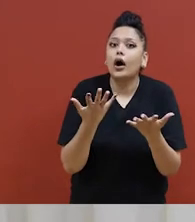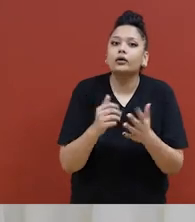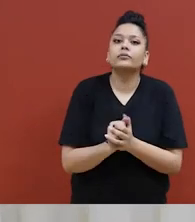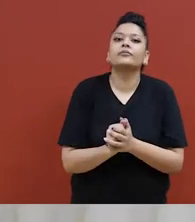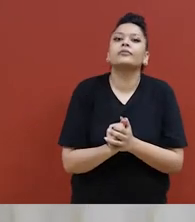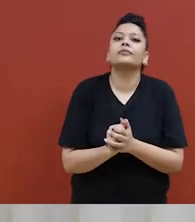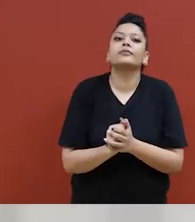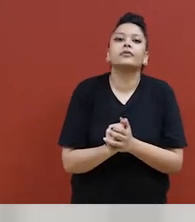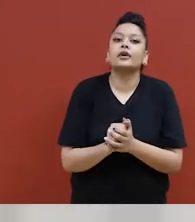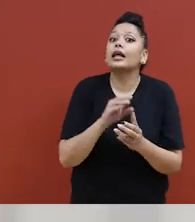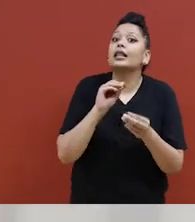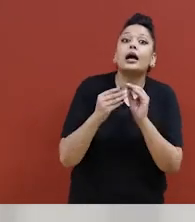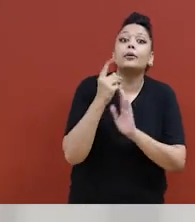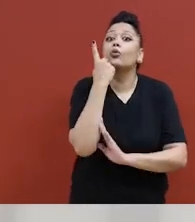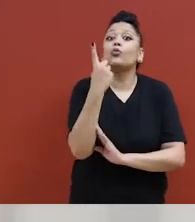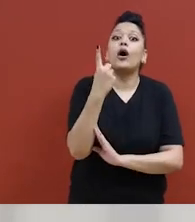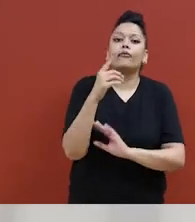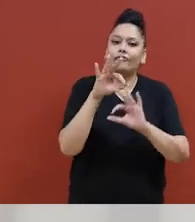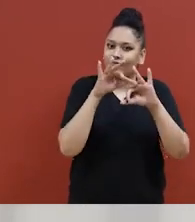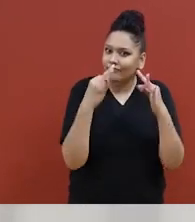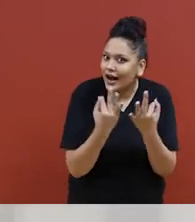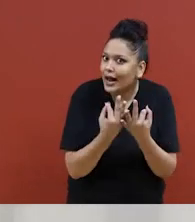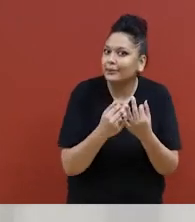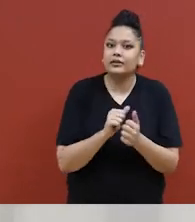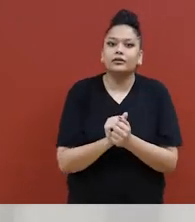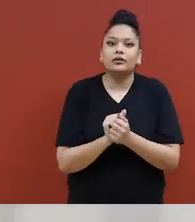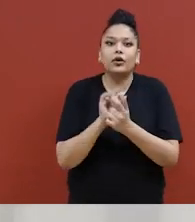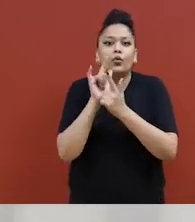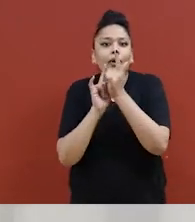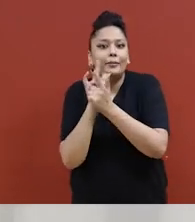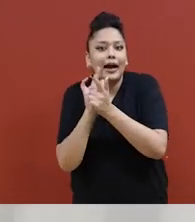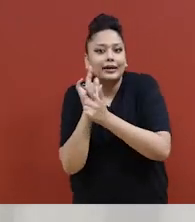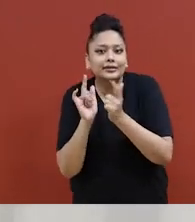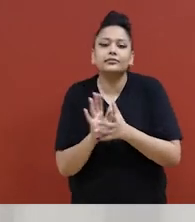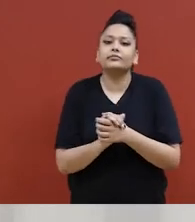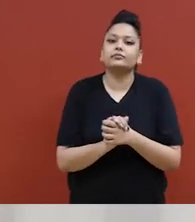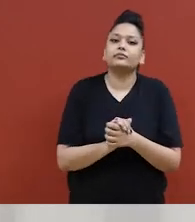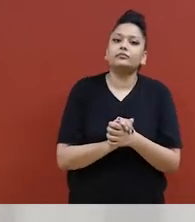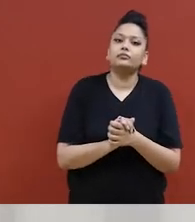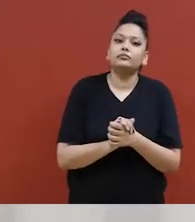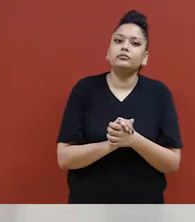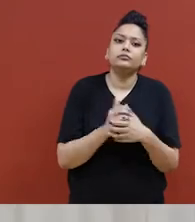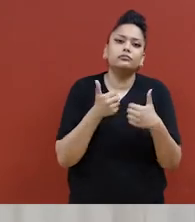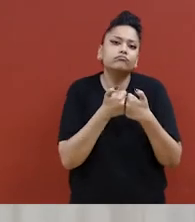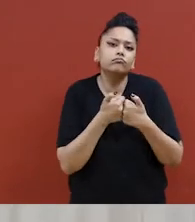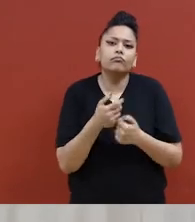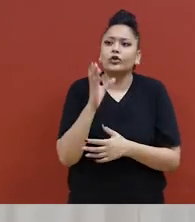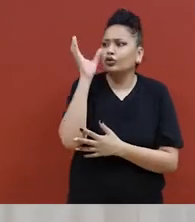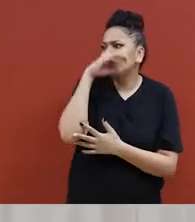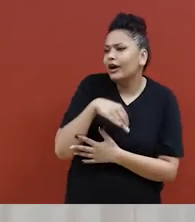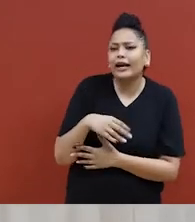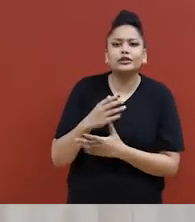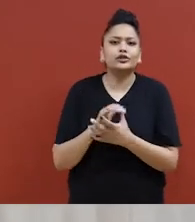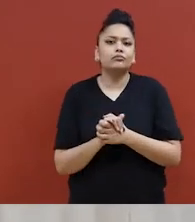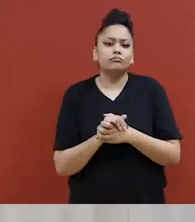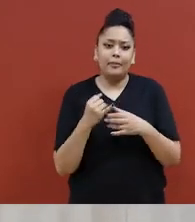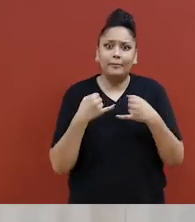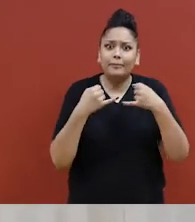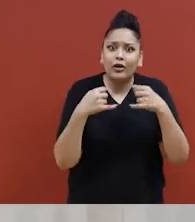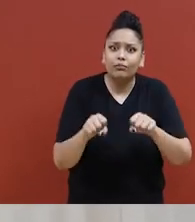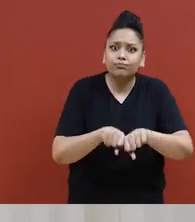famille, qu'il s'agisse d'un partenaire romantique, qu'il s'agisse d'un parfait inconnu, franchit cette ligne avec